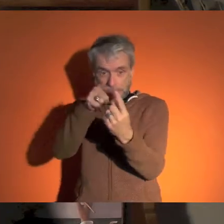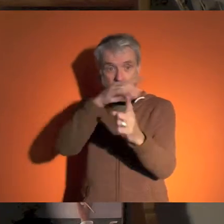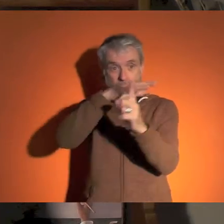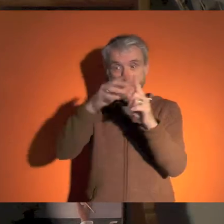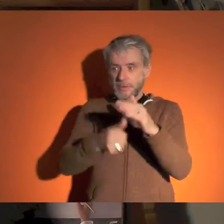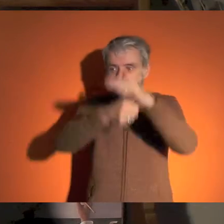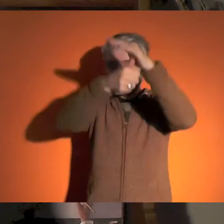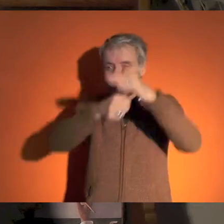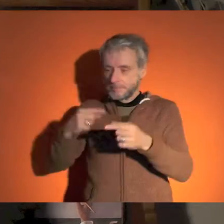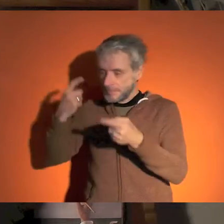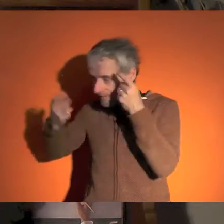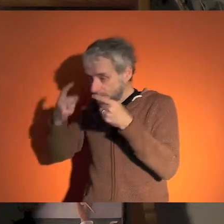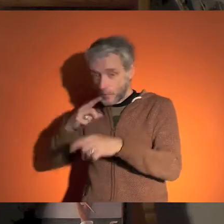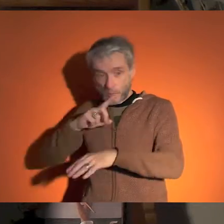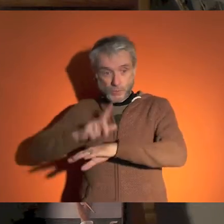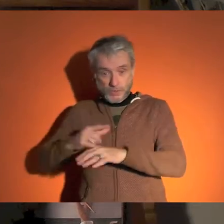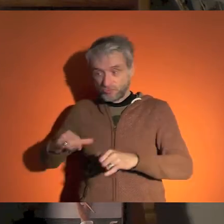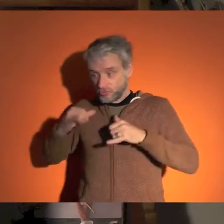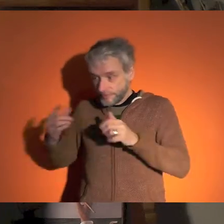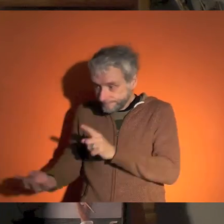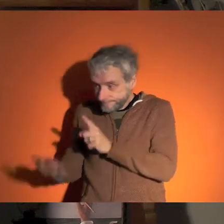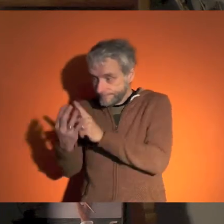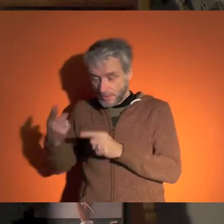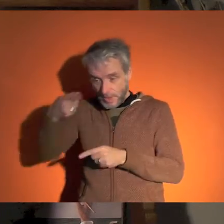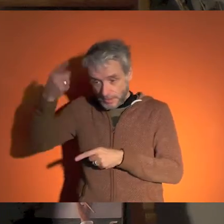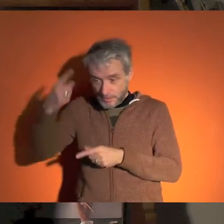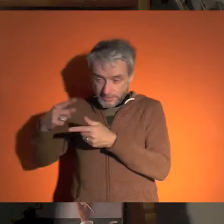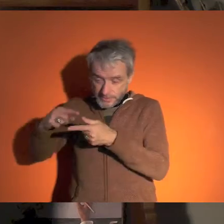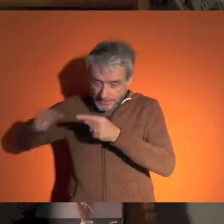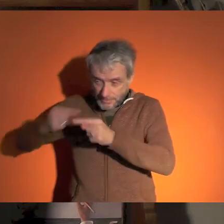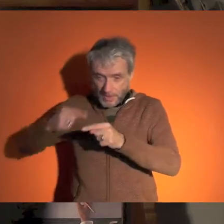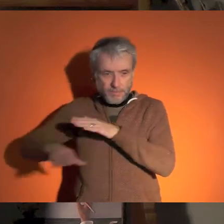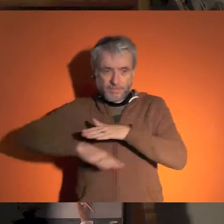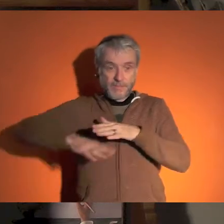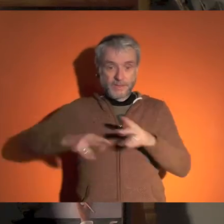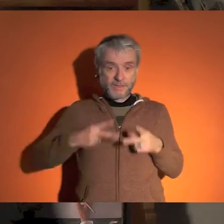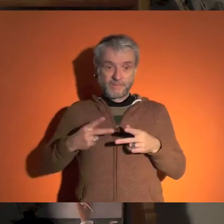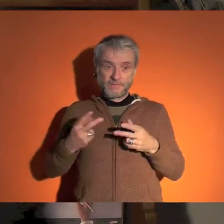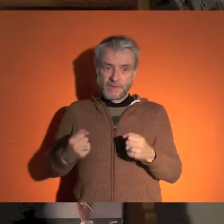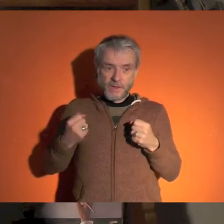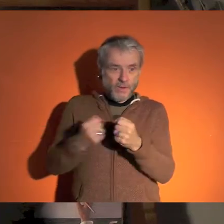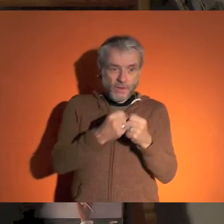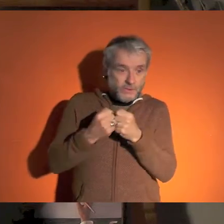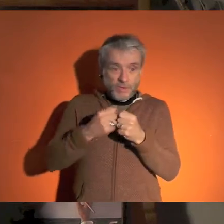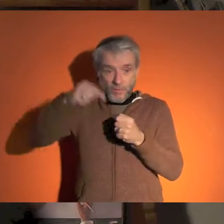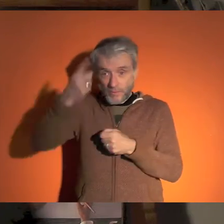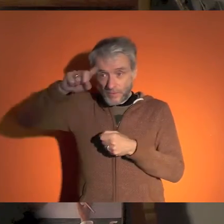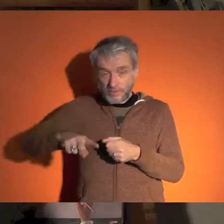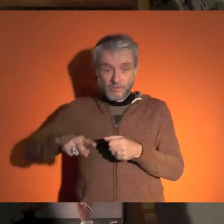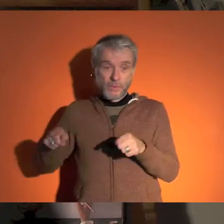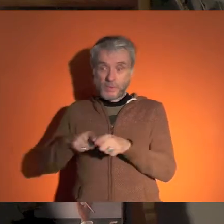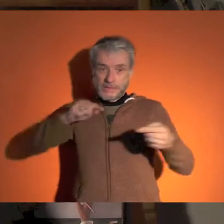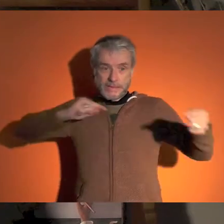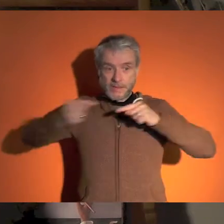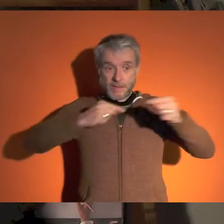ensemble, comment réfléchissons-nous au grand thème de la société et comment le faire dès le plus jeune âge en intelligence. C'est